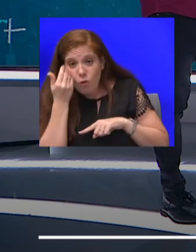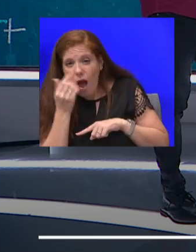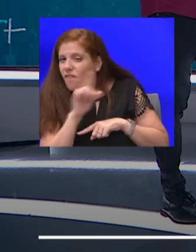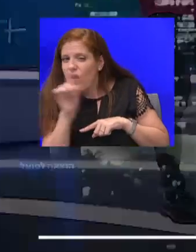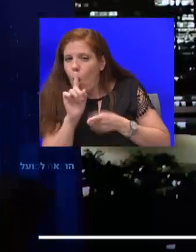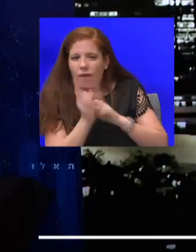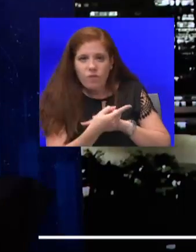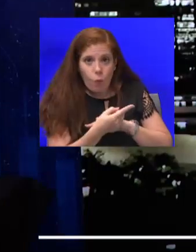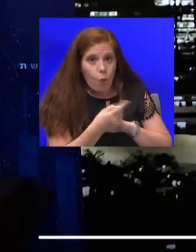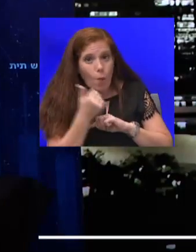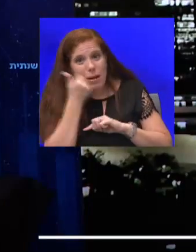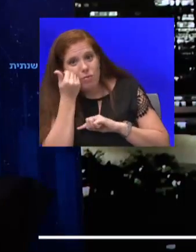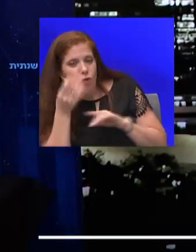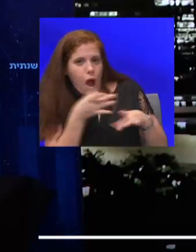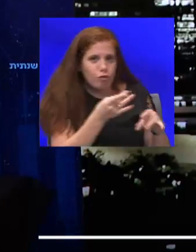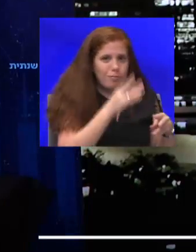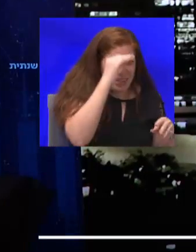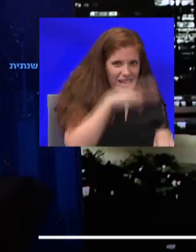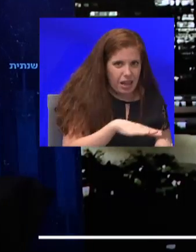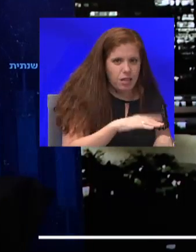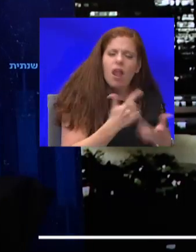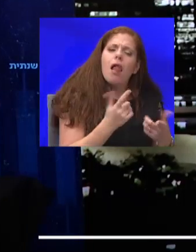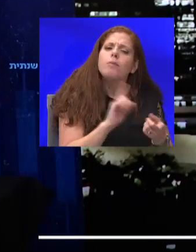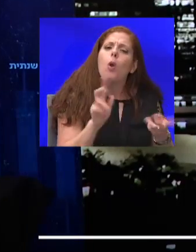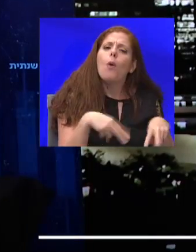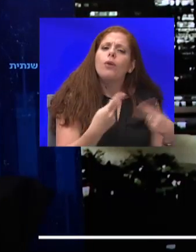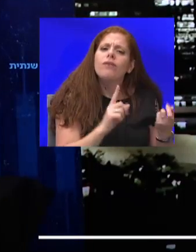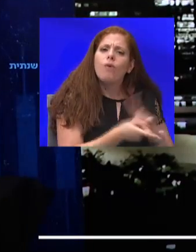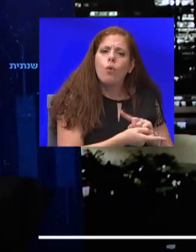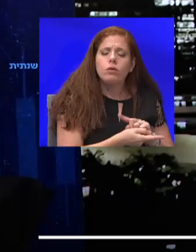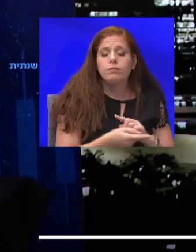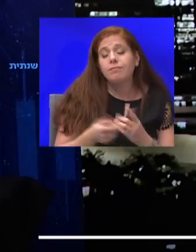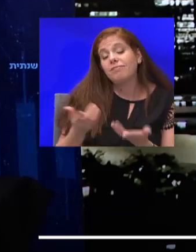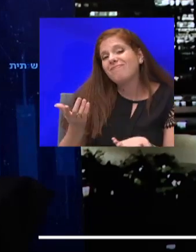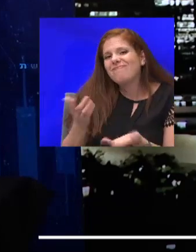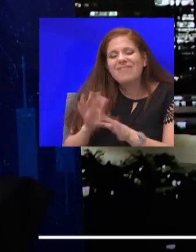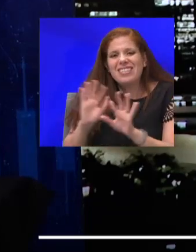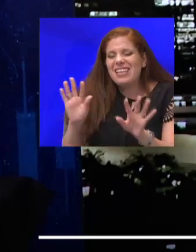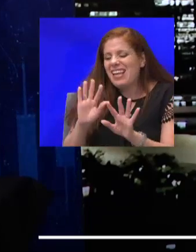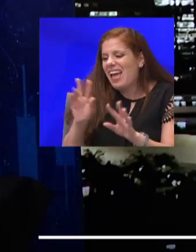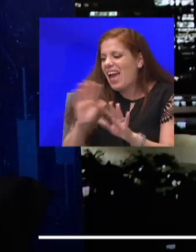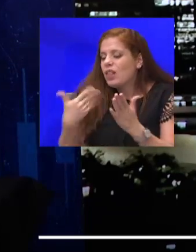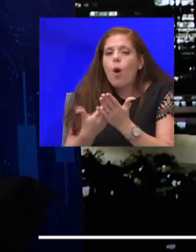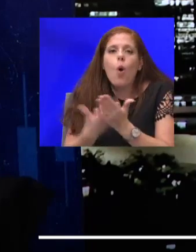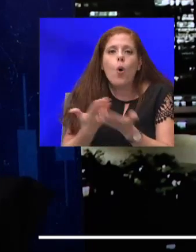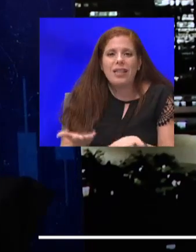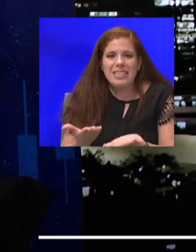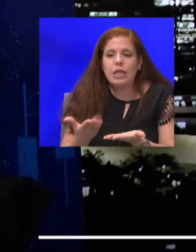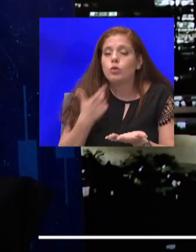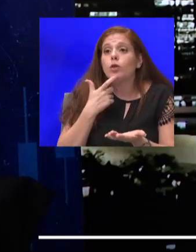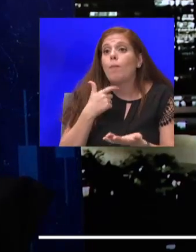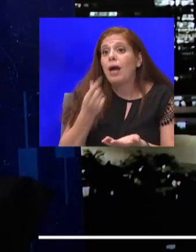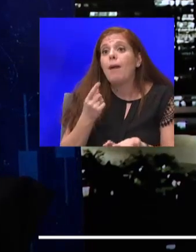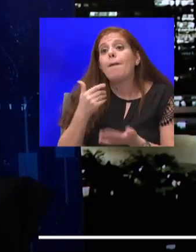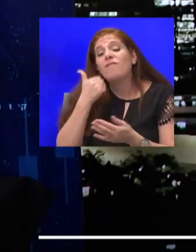פשוט אין סימוכין לטענה שהילדים זה הדור הרביעי, כמו שעושים בכל החקירות האלה, אומרים, המבוגרים חלו, ואז בסוף